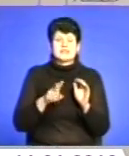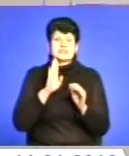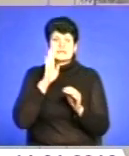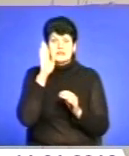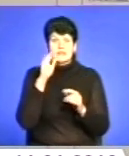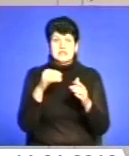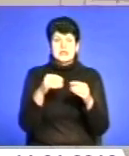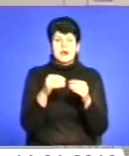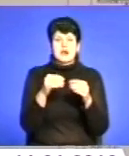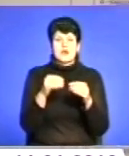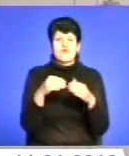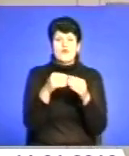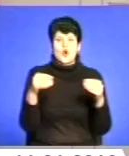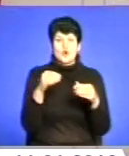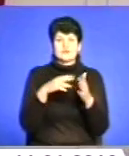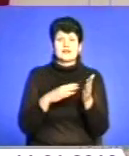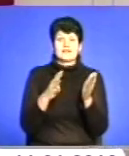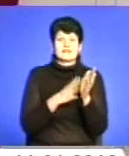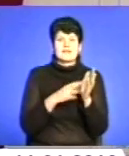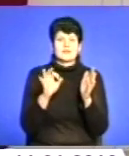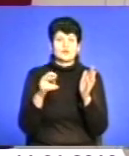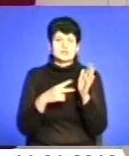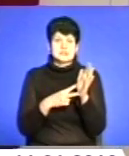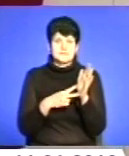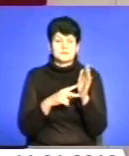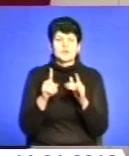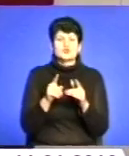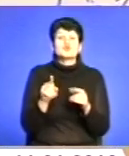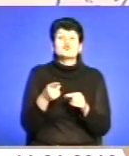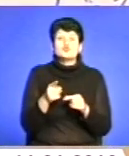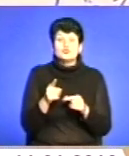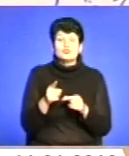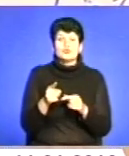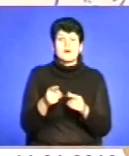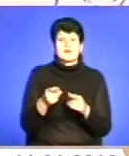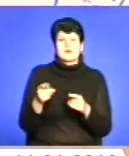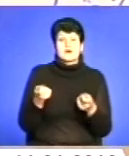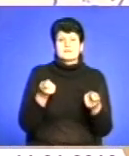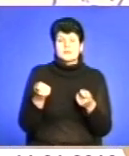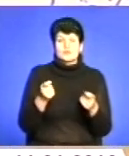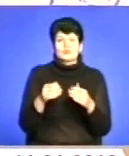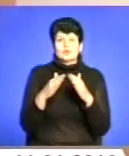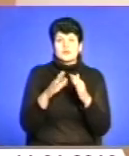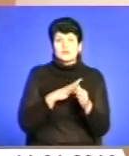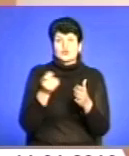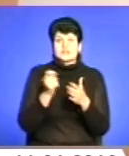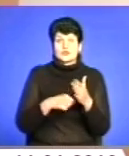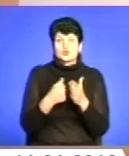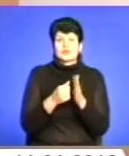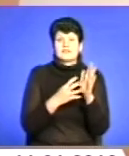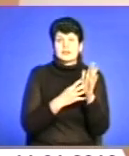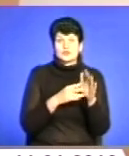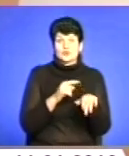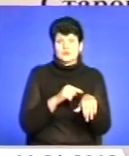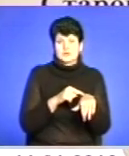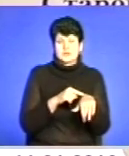конверті до орлідеру зафіксований час 9-07. Щодо того, чому адмінбудівля була зачинена сьогодні до 9-ї години, про